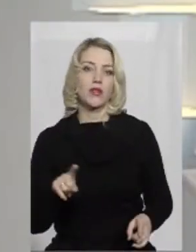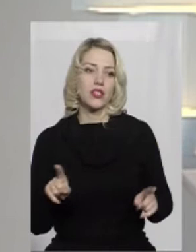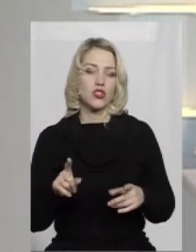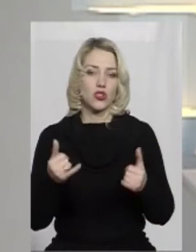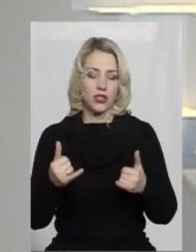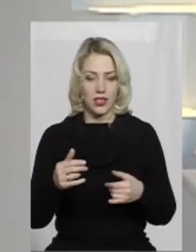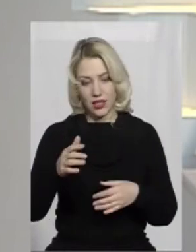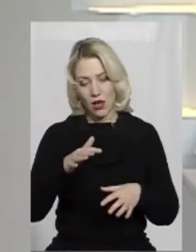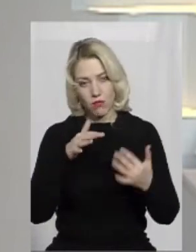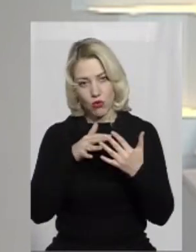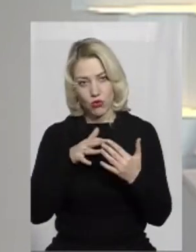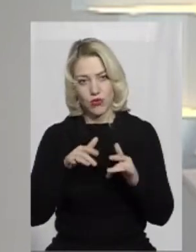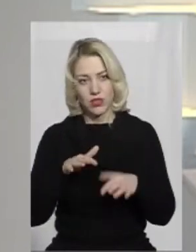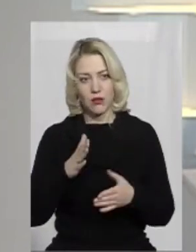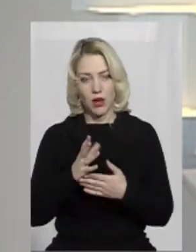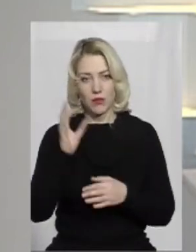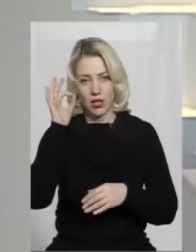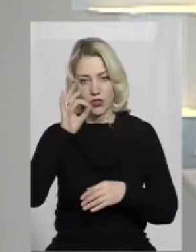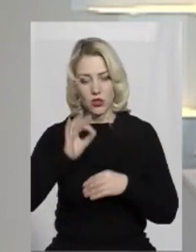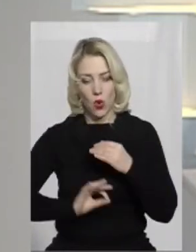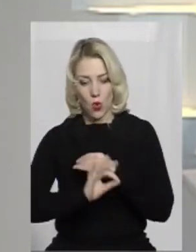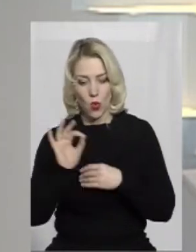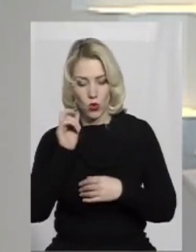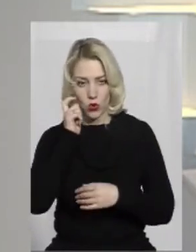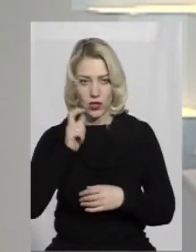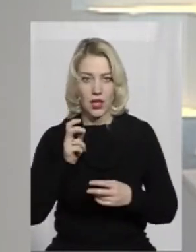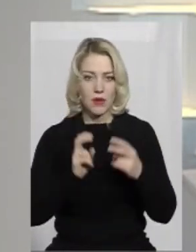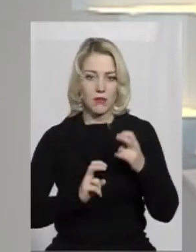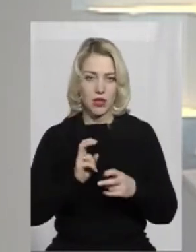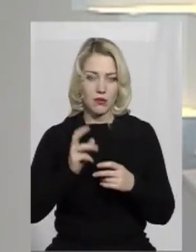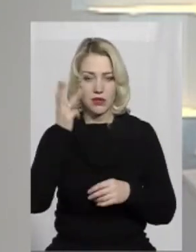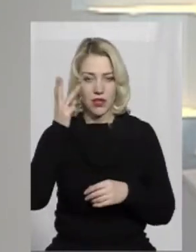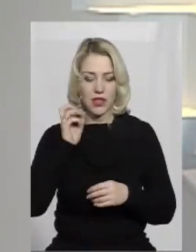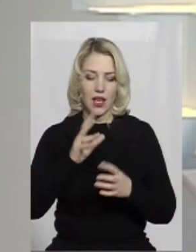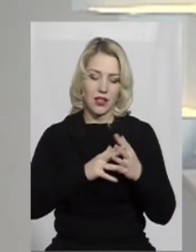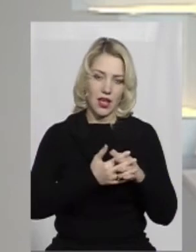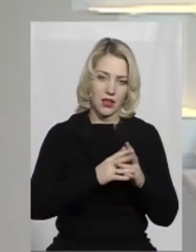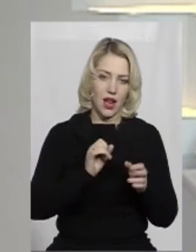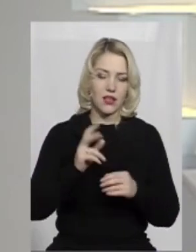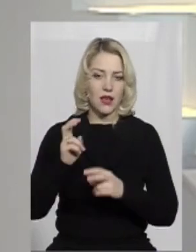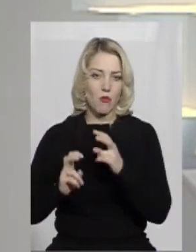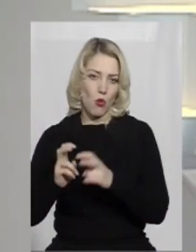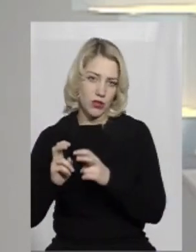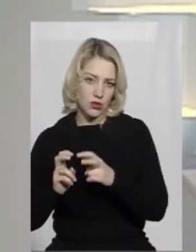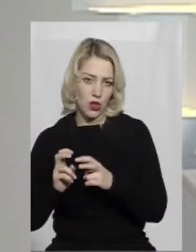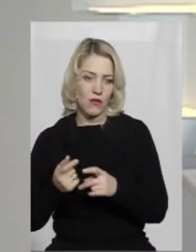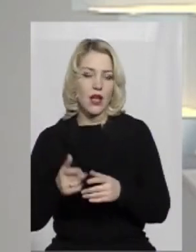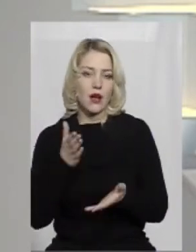нині бойові дії маємо на сході нашої країни, підприємства Хмельниччини, як аграрні, так і промислові,